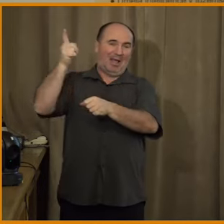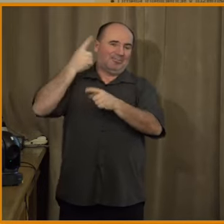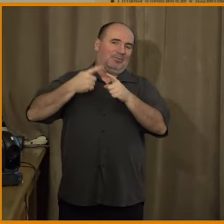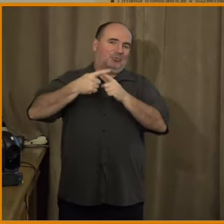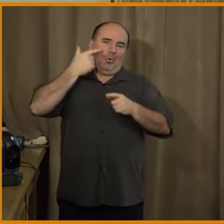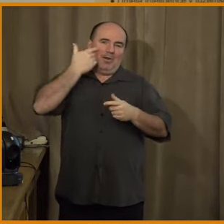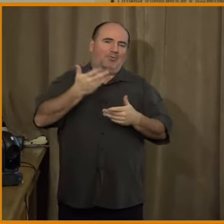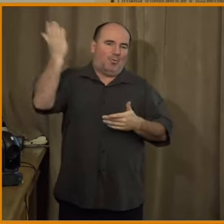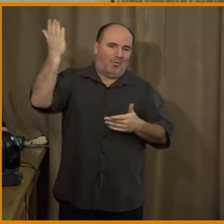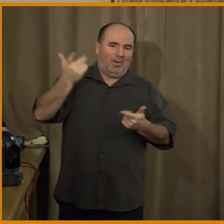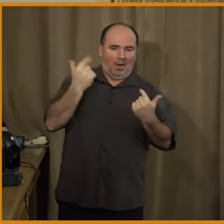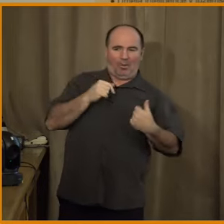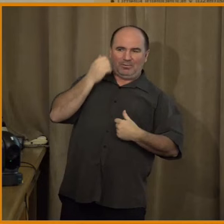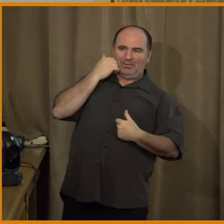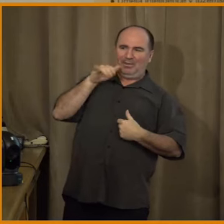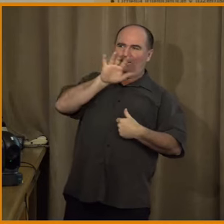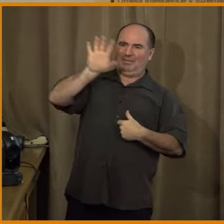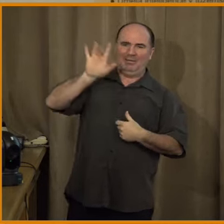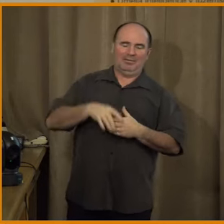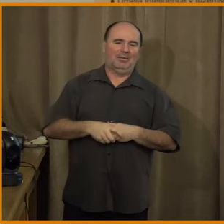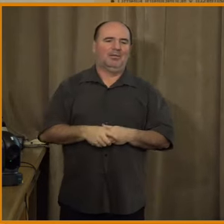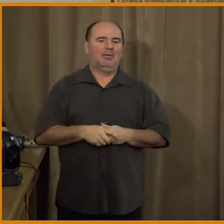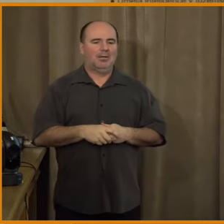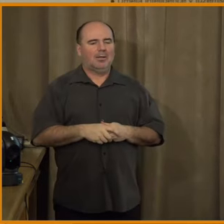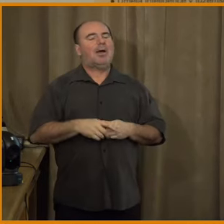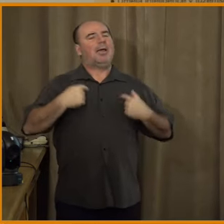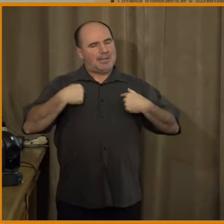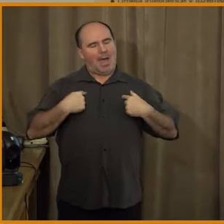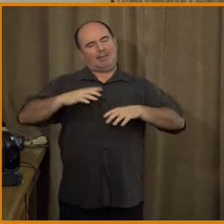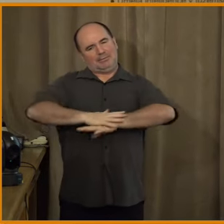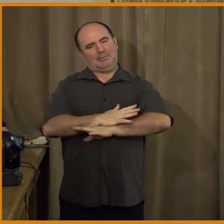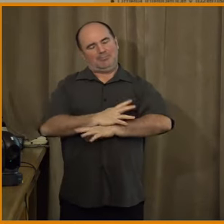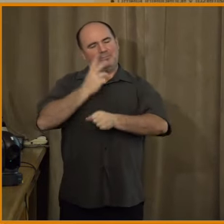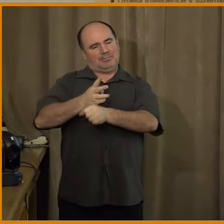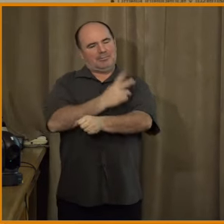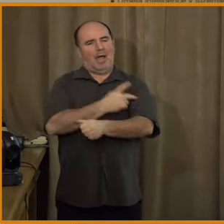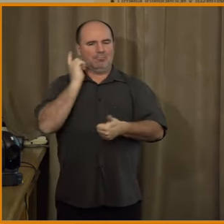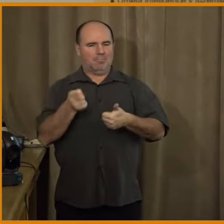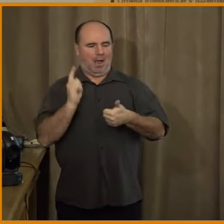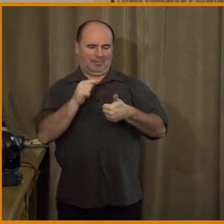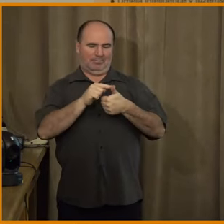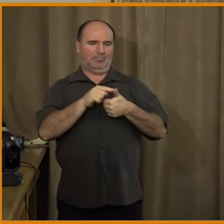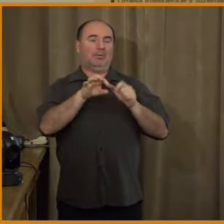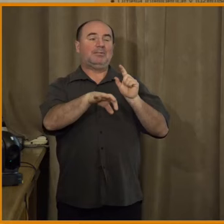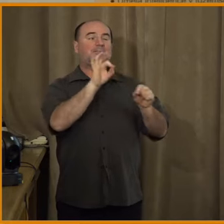především myslím, že co by ten stát měl dělat, je zjišťovat informace,